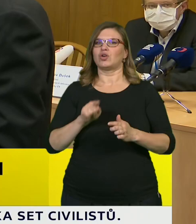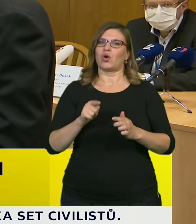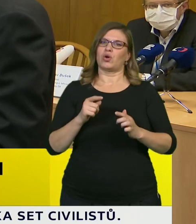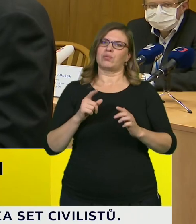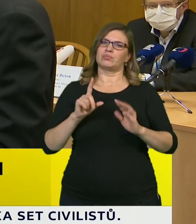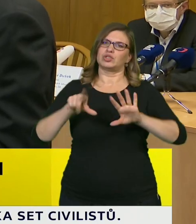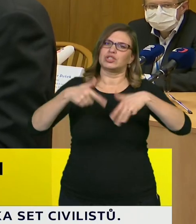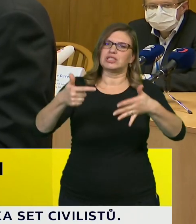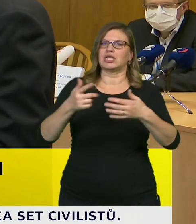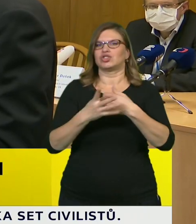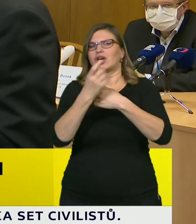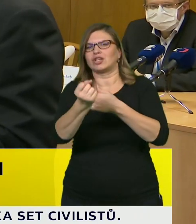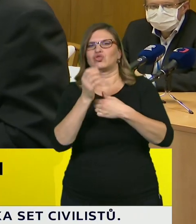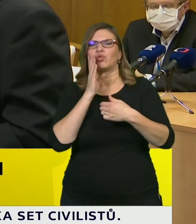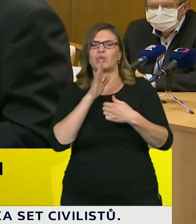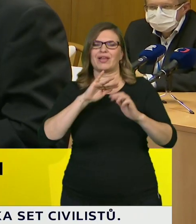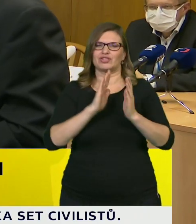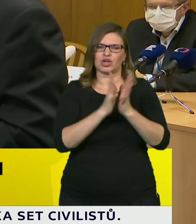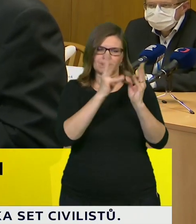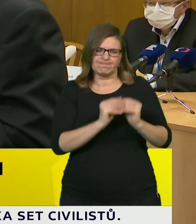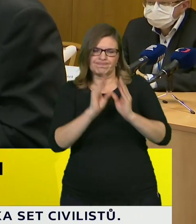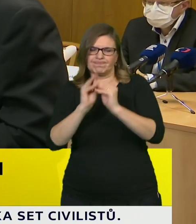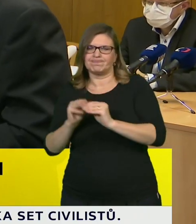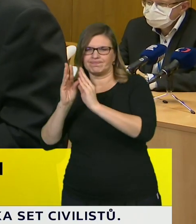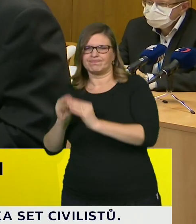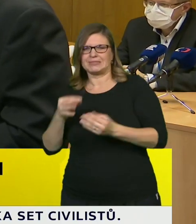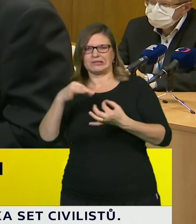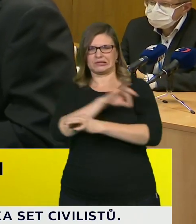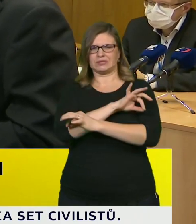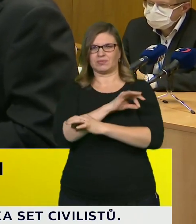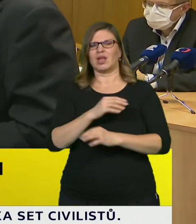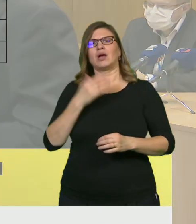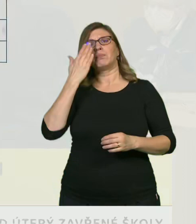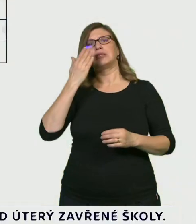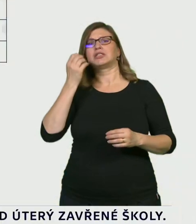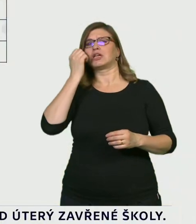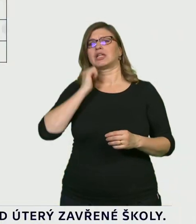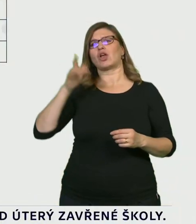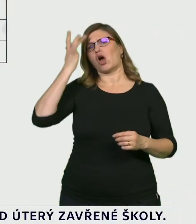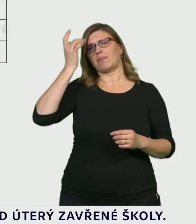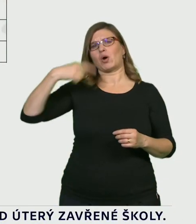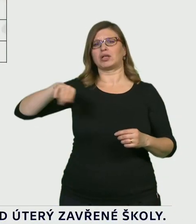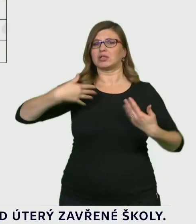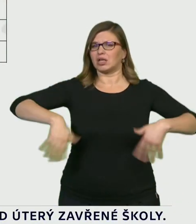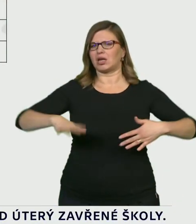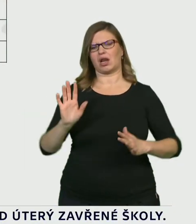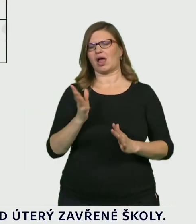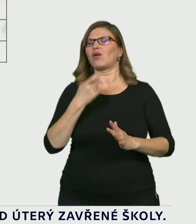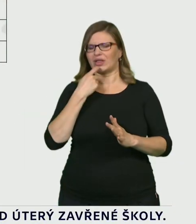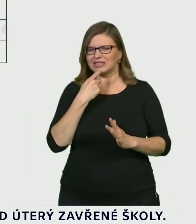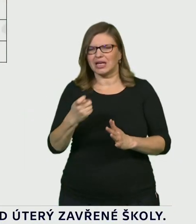budou dopracována všechna. Není to v žádném případě lenost našich lidí, je to snaha o naprostou preciznost a